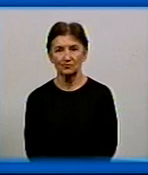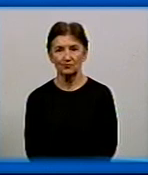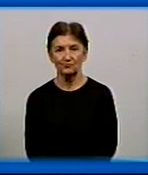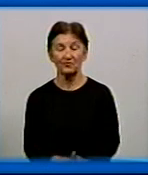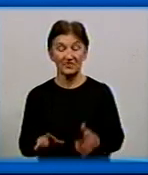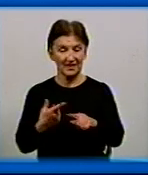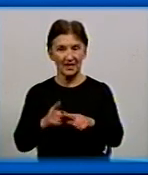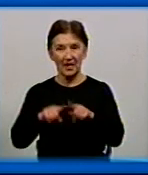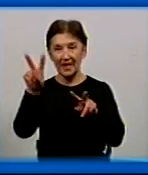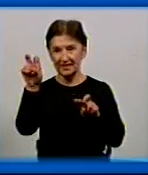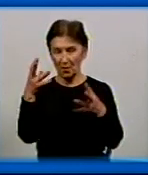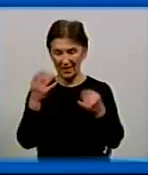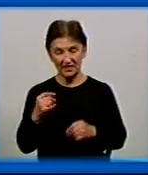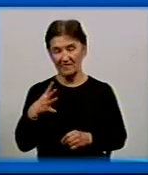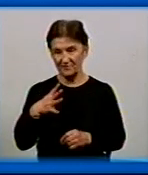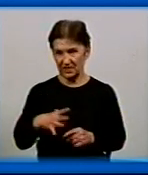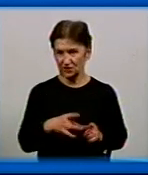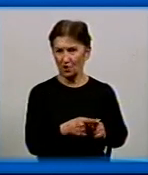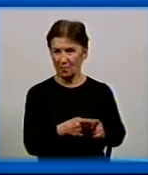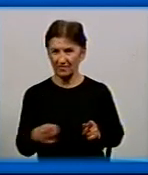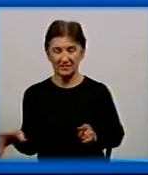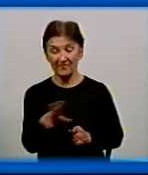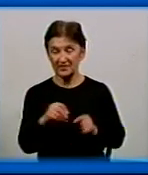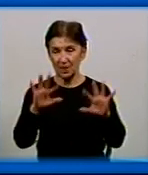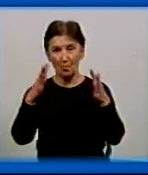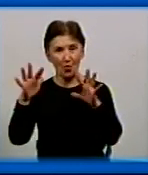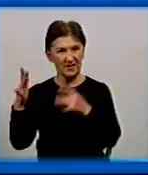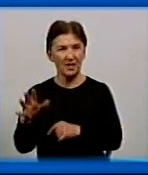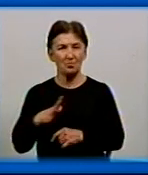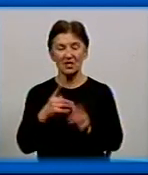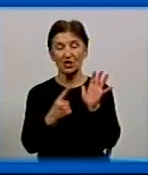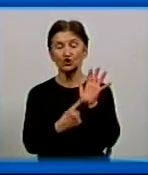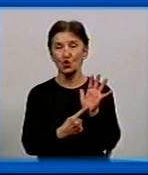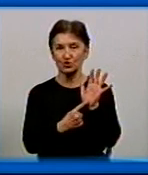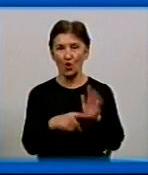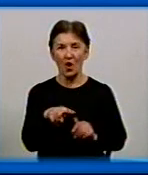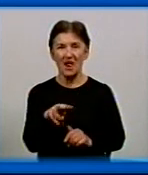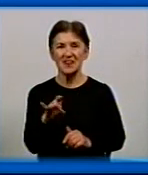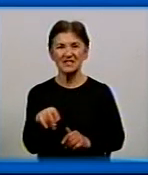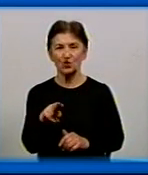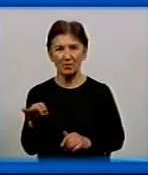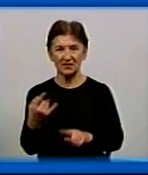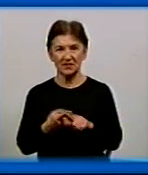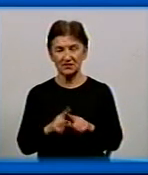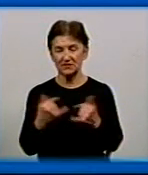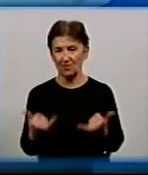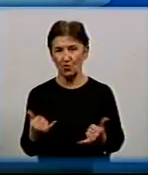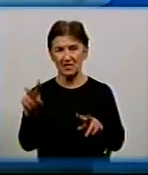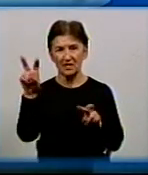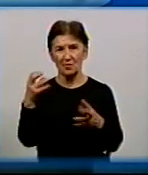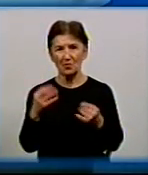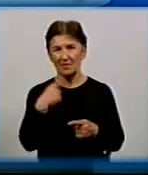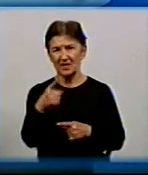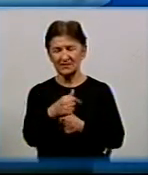Отже, тема дня витримала паузу. Нагадаю, ці події відбулись 6 листопада. І сьогодні у темі дня ми говоримо з Олександром